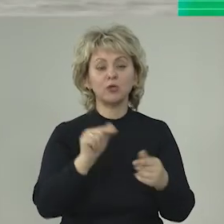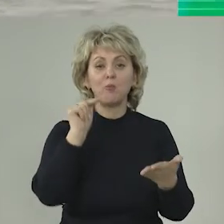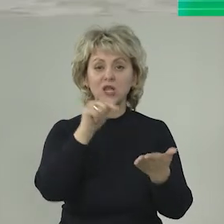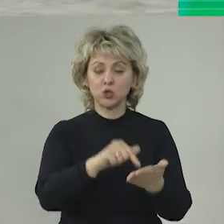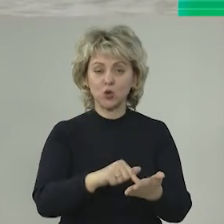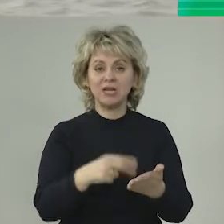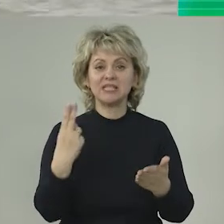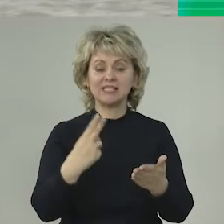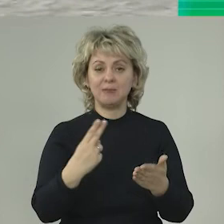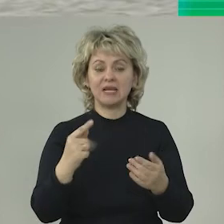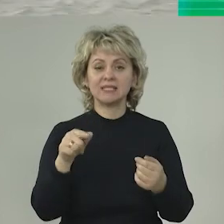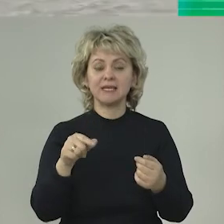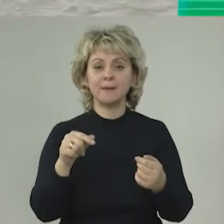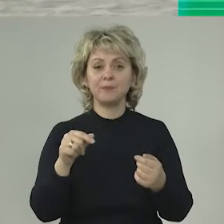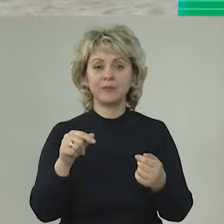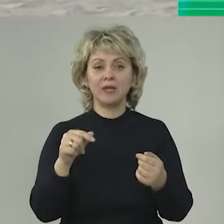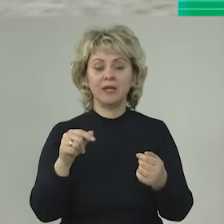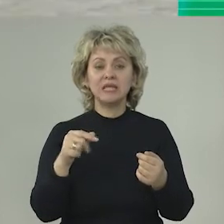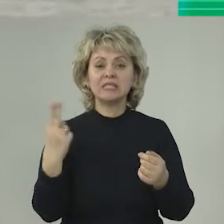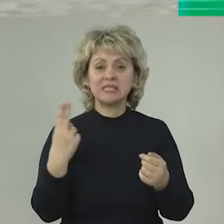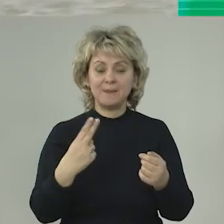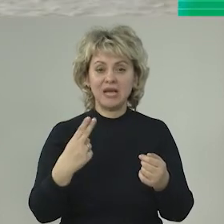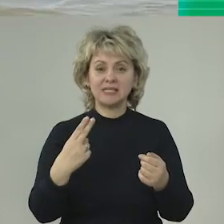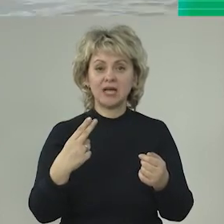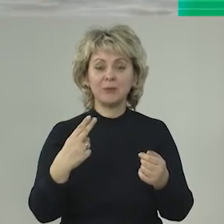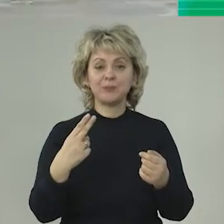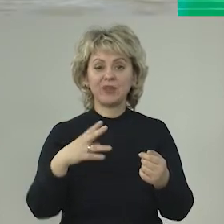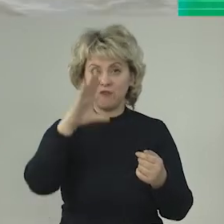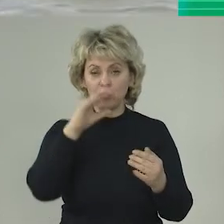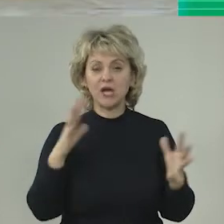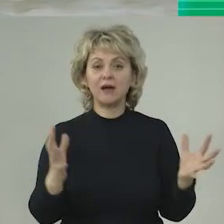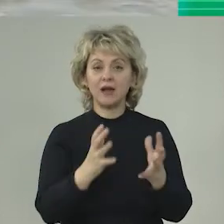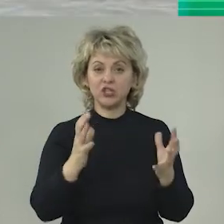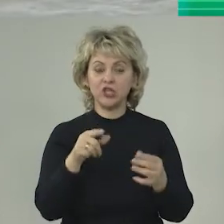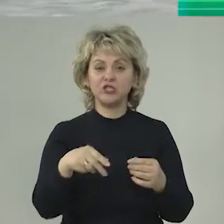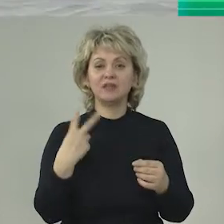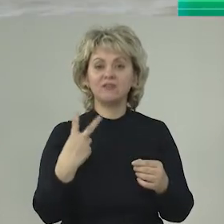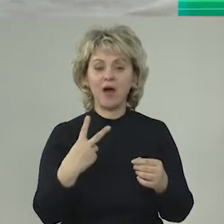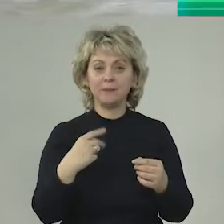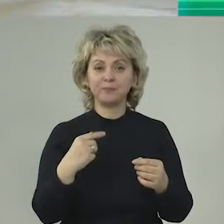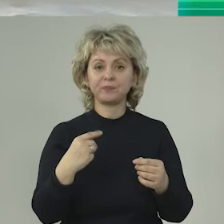поступление в Цемлянское водохранилище